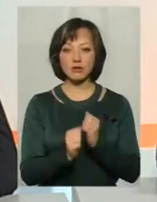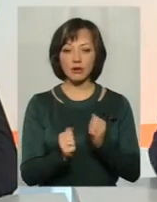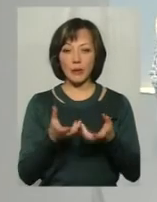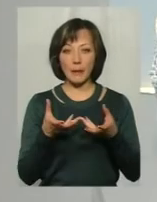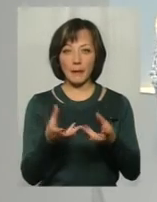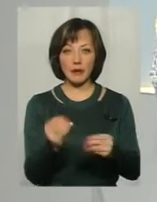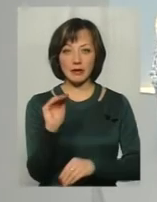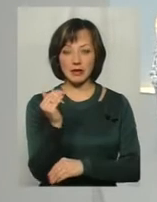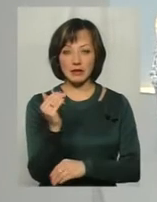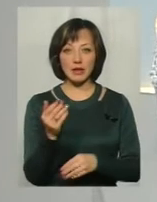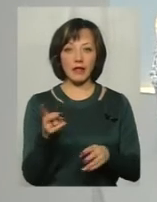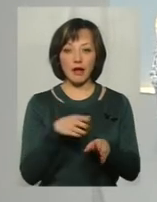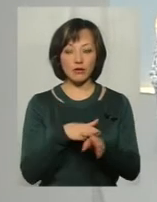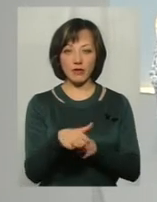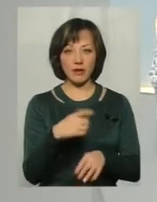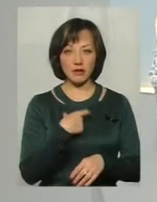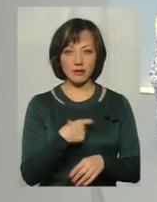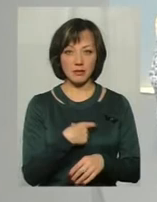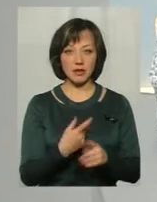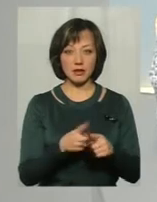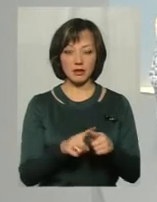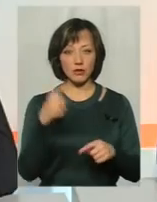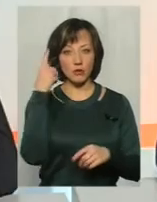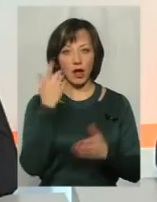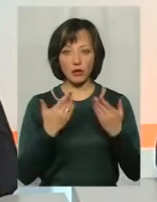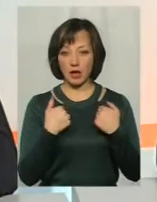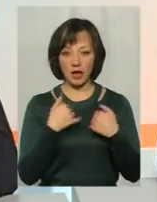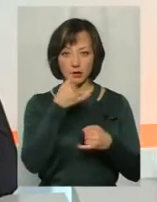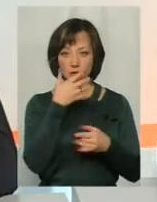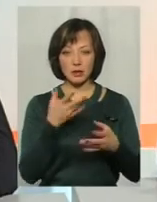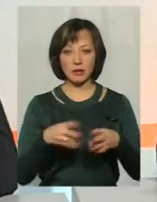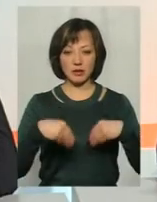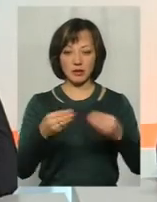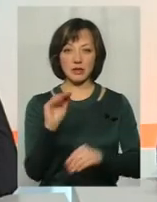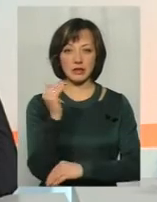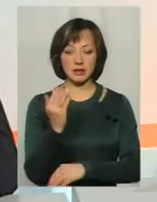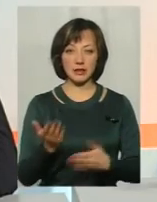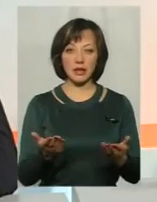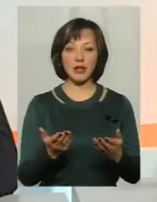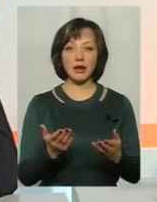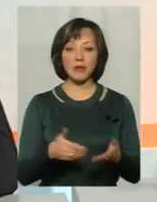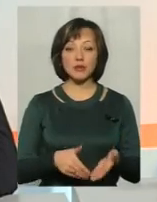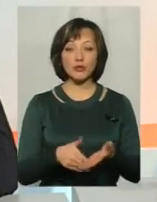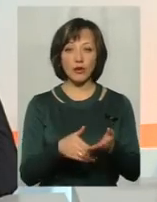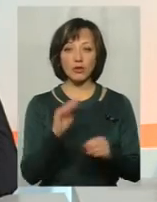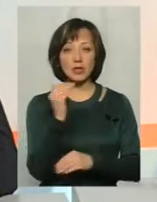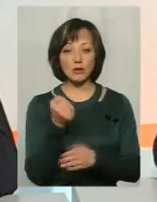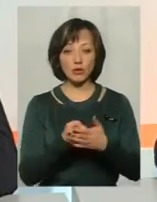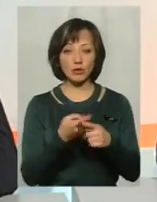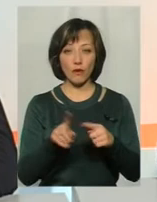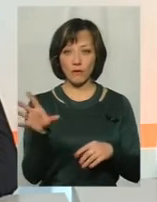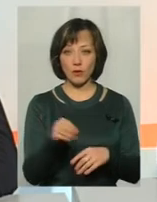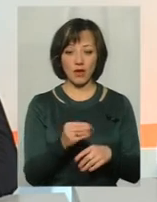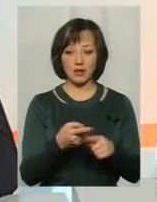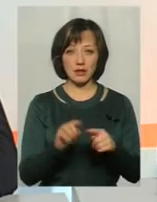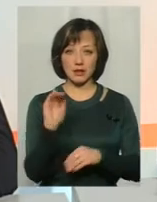Тобто вони в дитинстві десь не реалізували це, і вони так думають, ну якщо я це не отримав, треба ще моя дитина. І вони підштовхують дитину до цього всього.